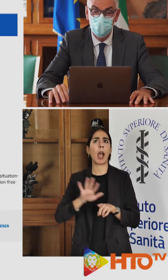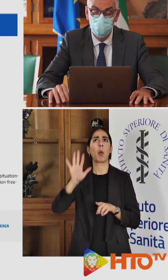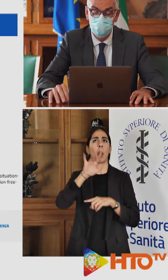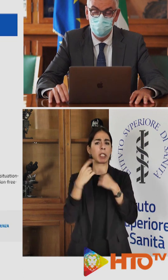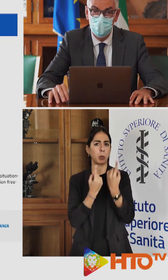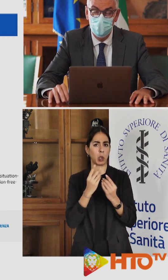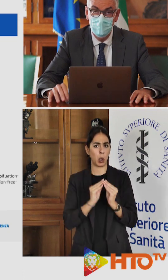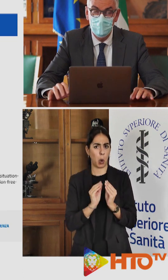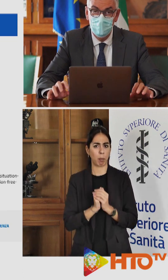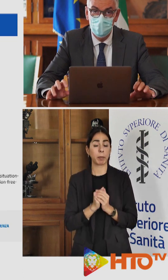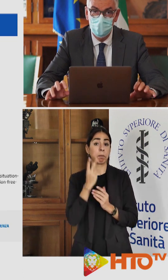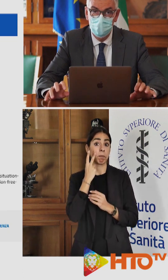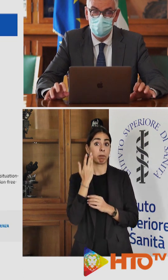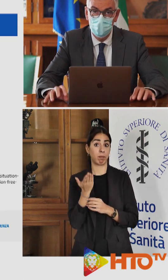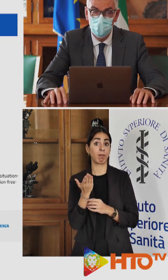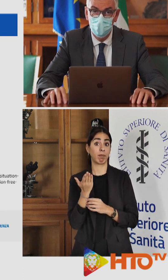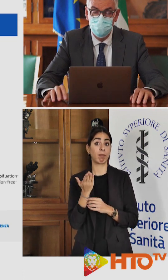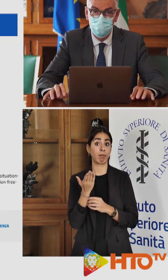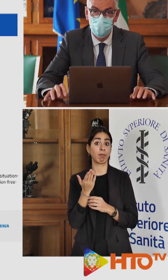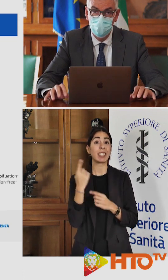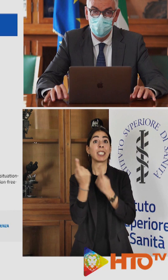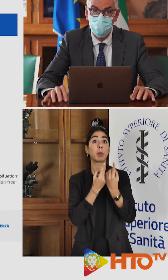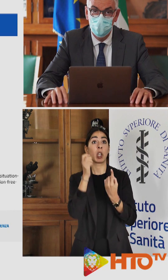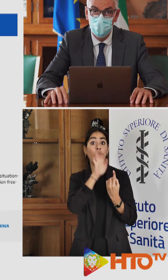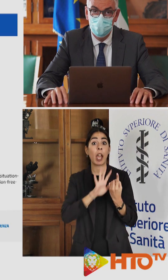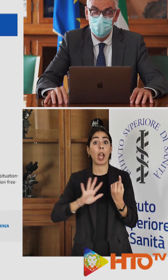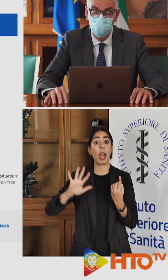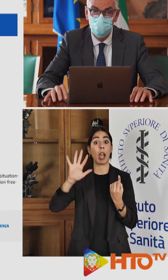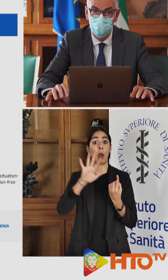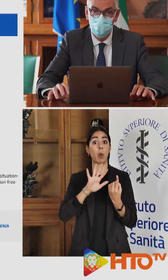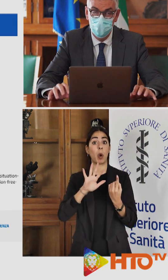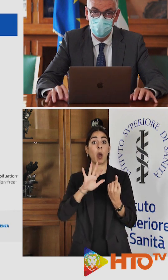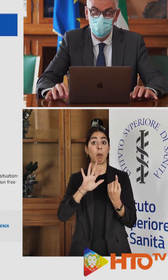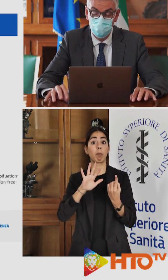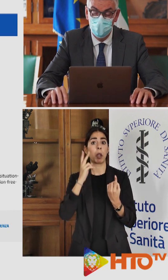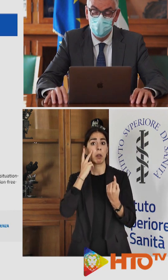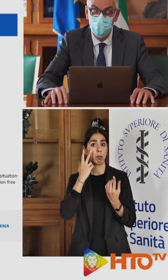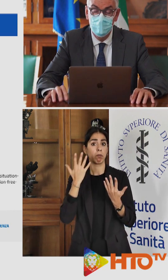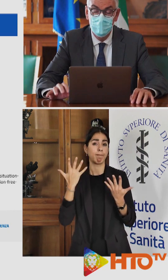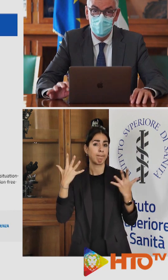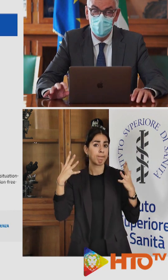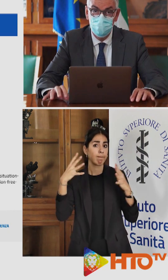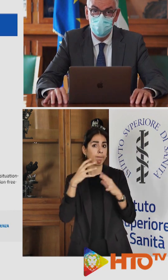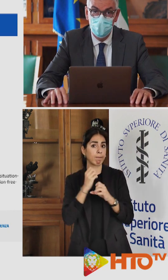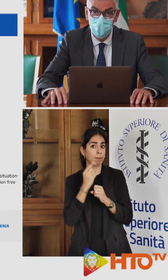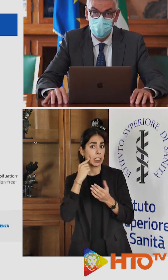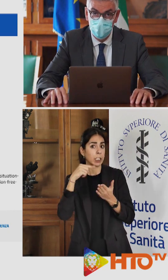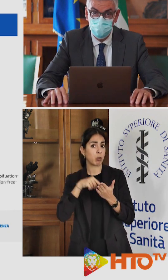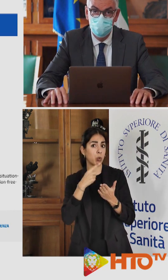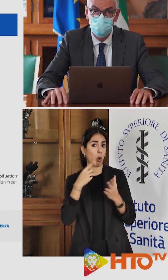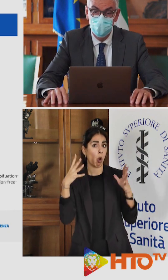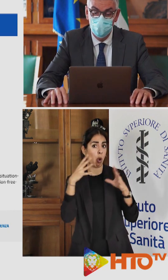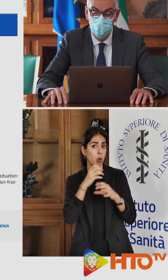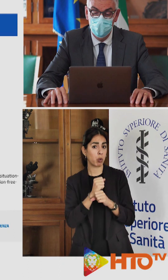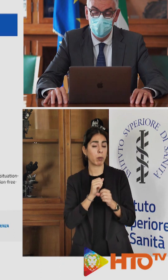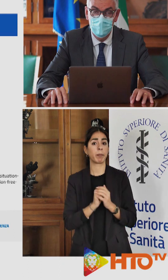le regioni dell'Europa si stanno progressivamente riprendendo a scurire, rimane sempre la parte